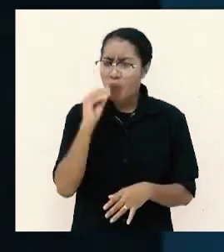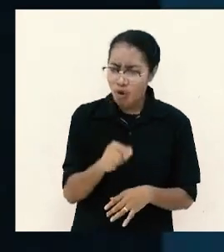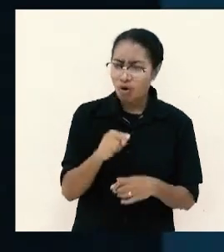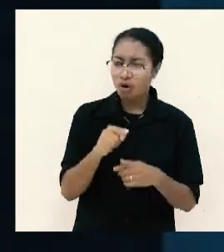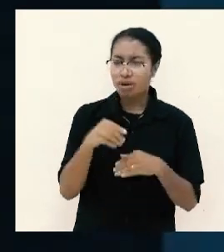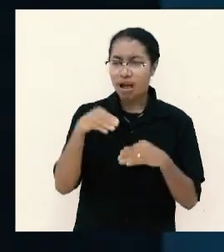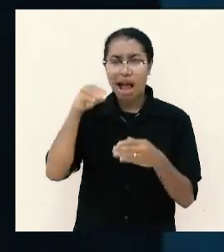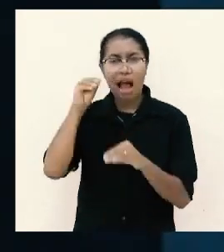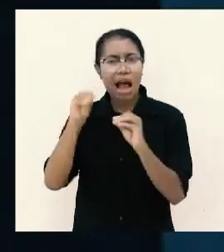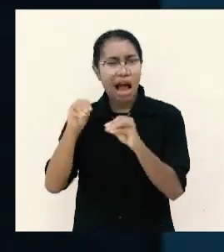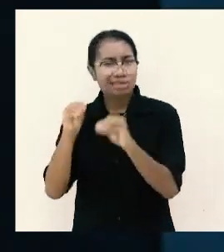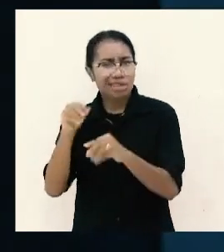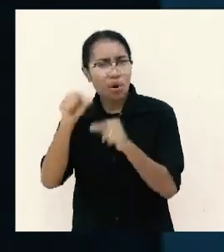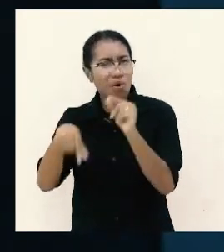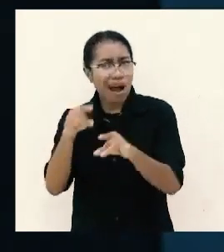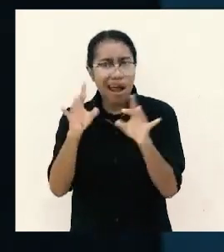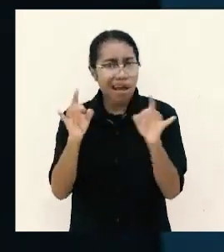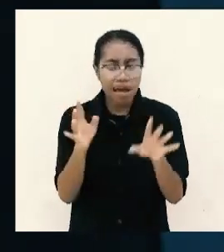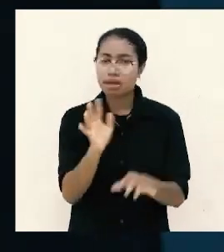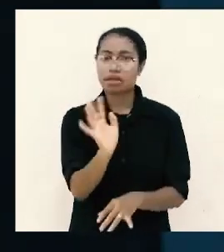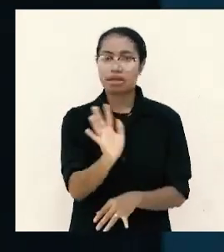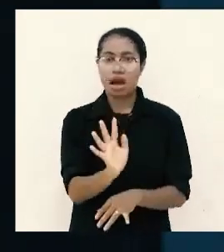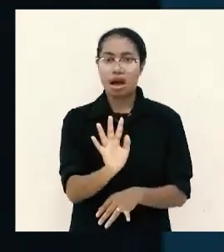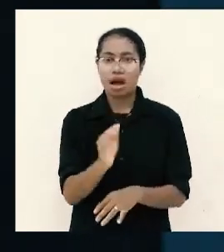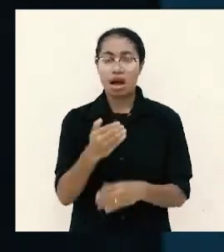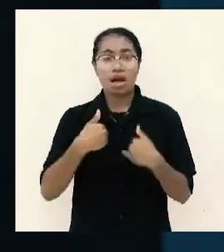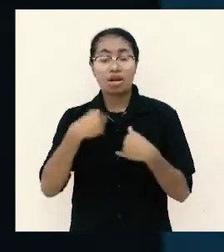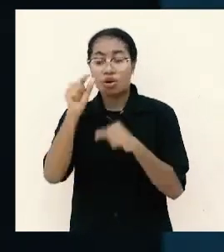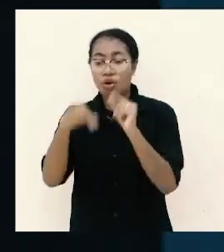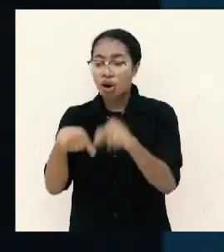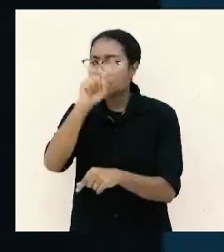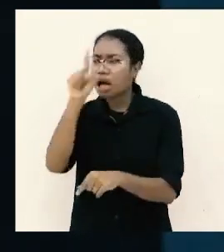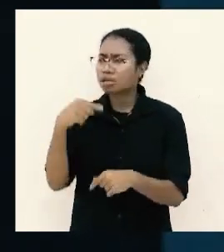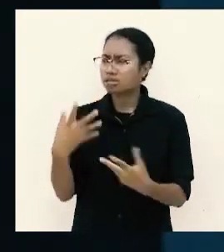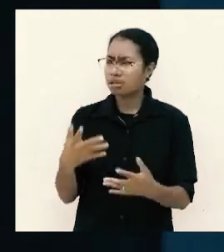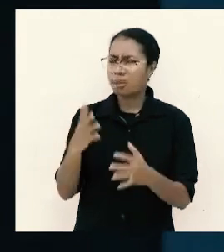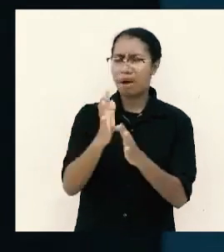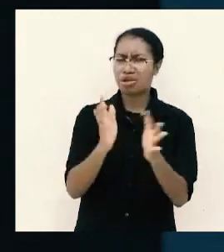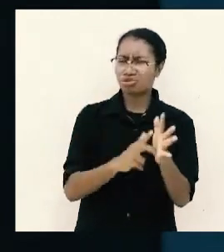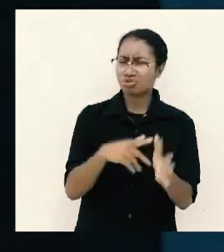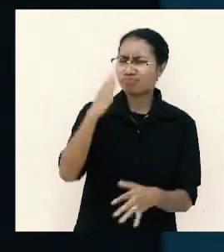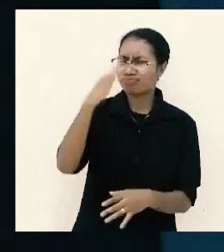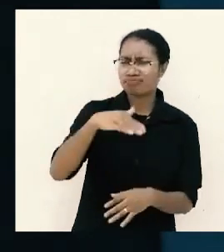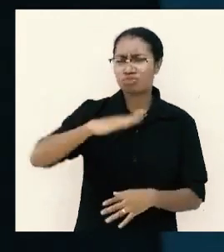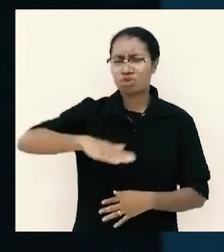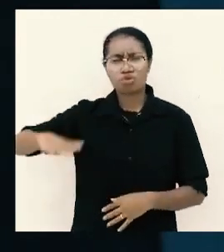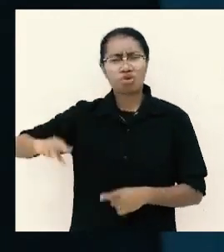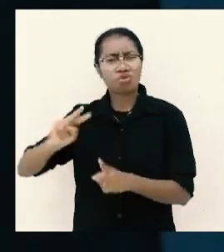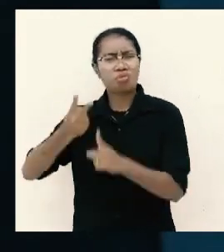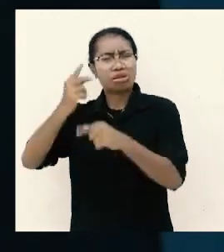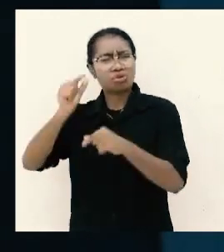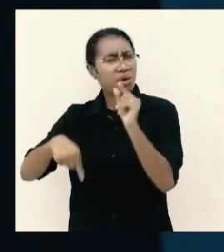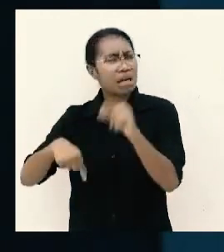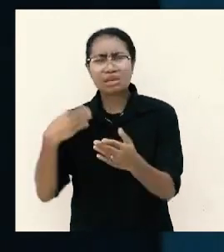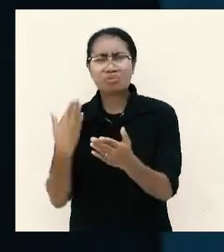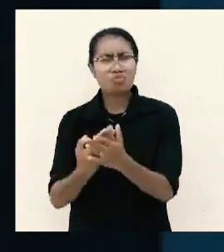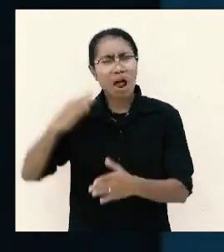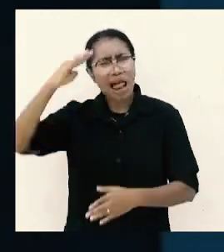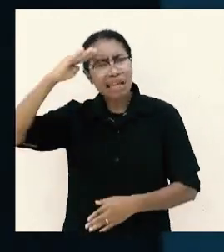mengajar orang lain ada orang pernah tanya saya Pak Pendeta mengapa Yesus pilih murid 12 orang semua laki-laki tidak